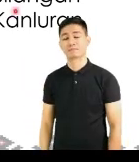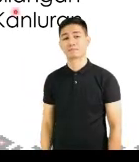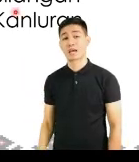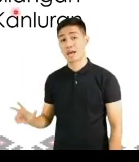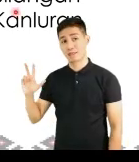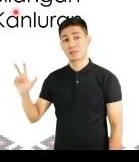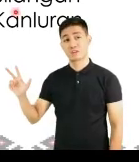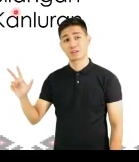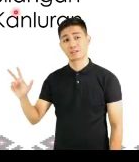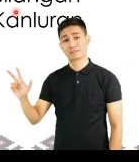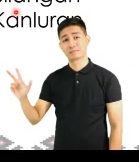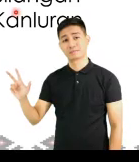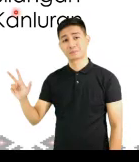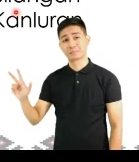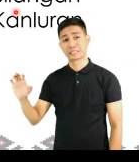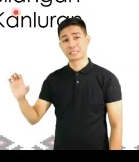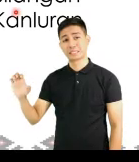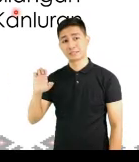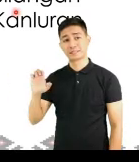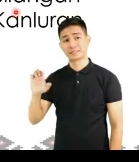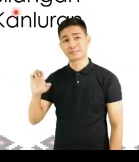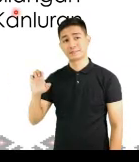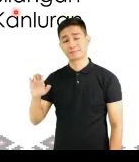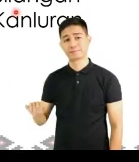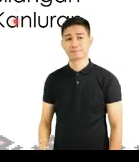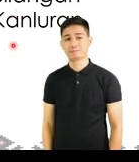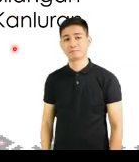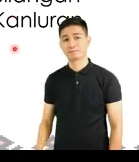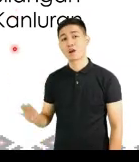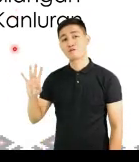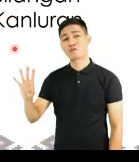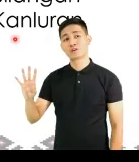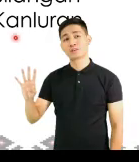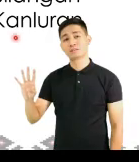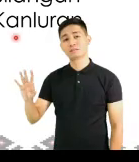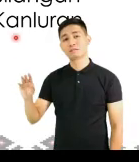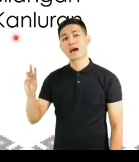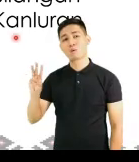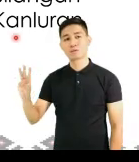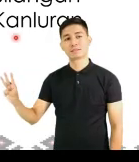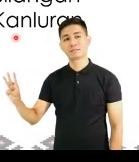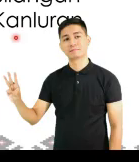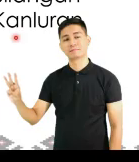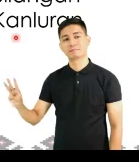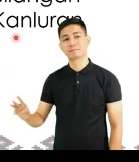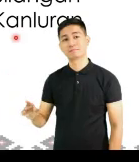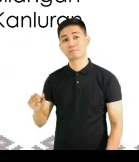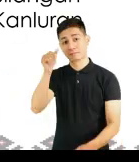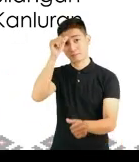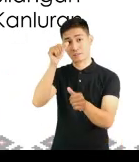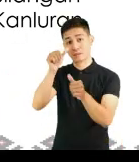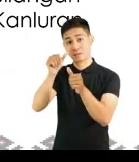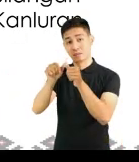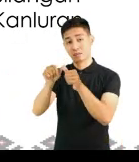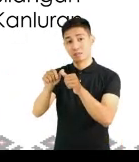Pangatlong bilang, silangan. Ikaapat, kanluran. Tandaan,